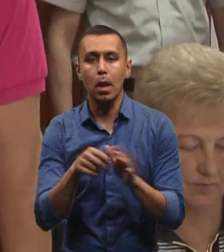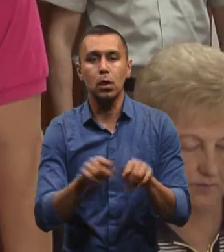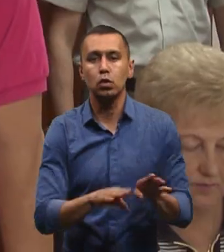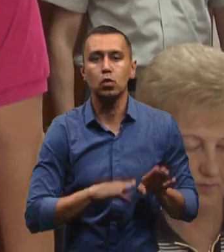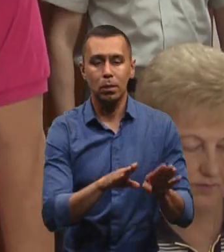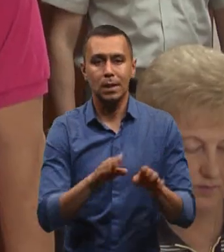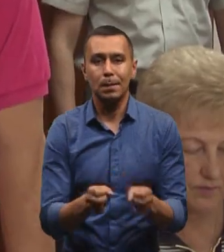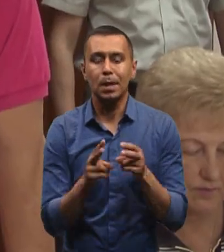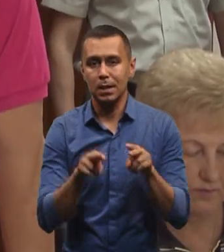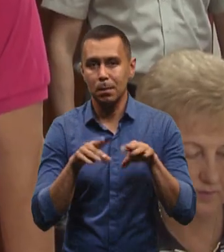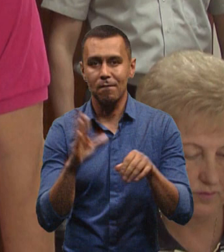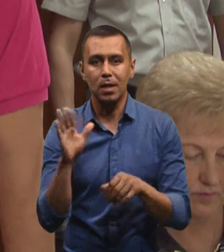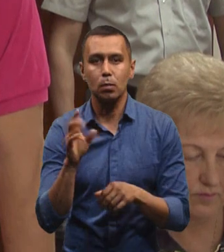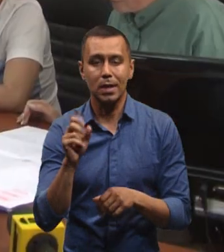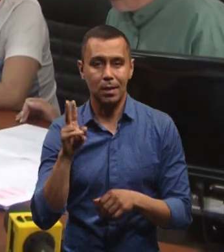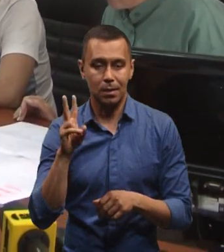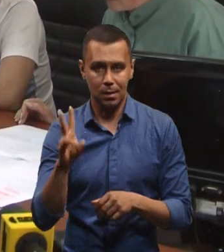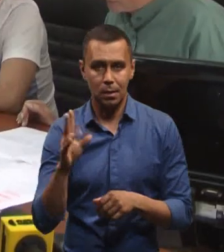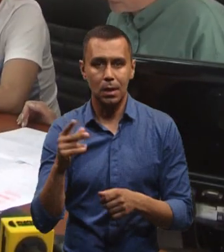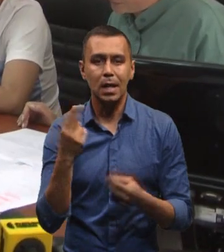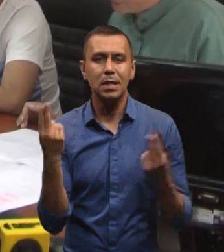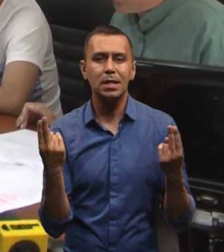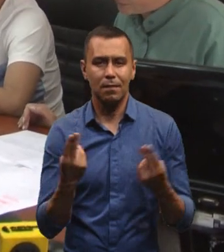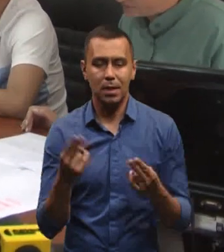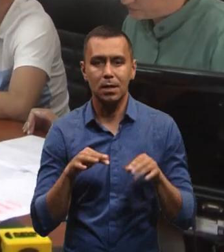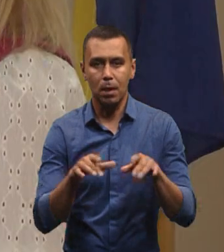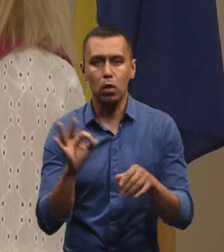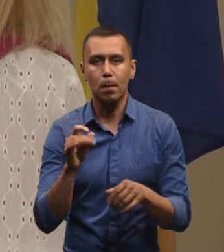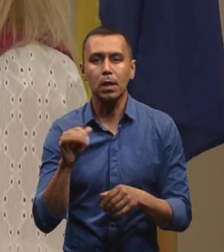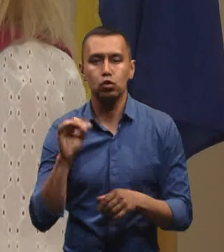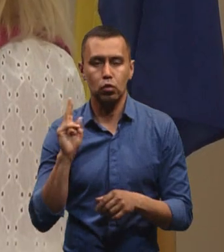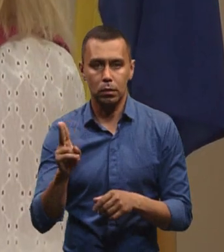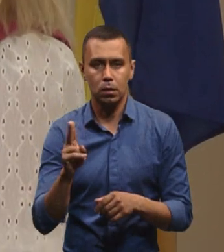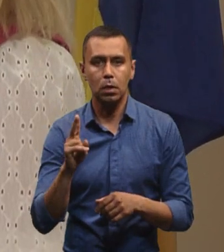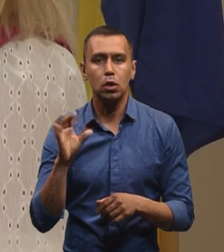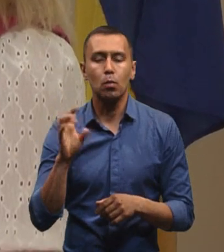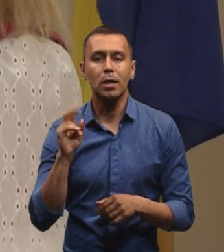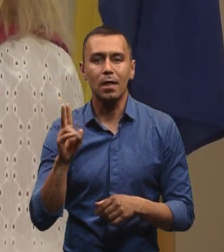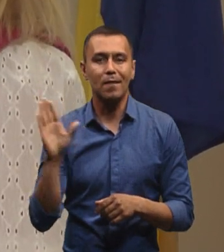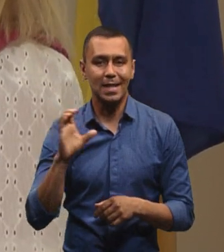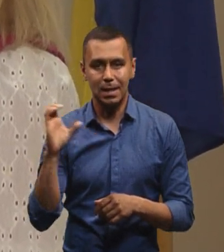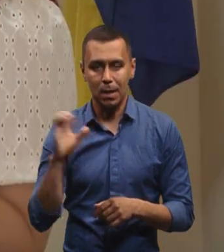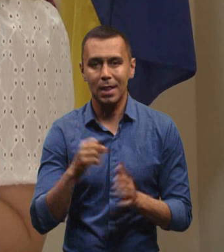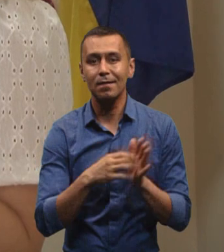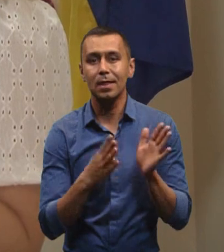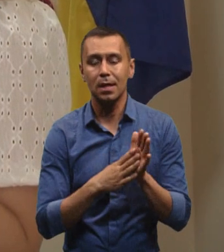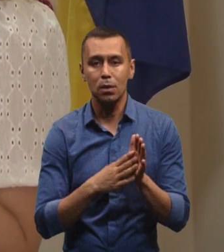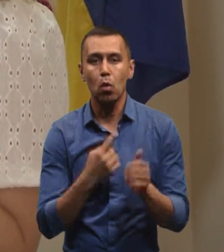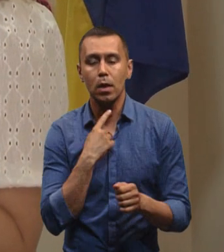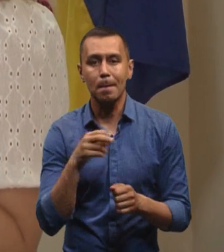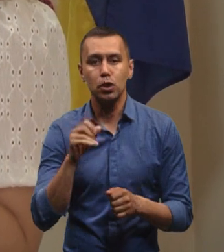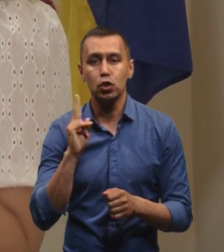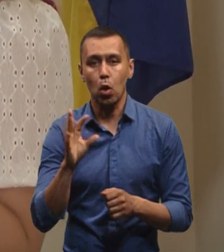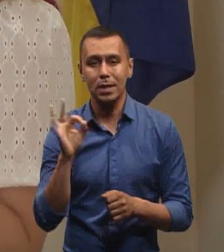заступника з кримінальних справ Валерія Слободіна та цивільних справ Олександра Палінчака. Слободян Валерій Степанович, 19, Палінчак